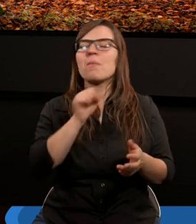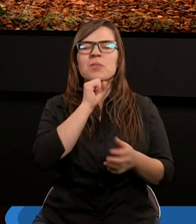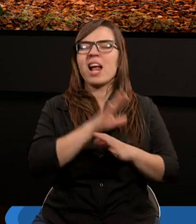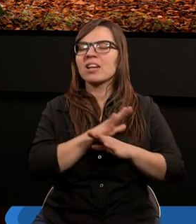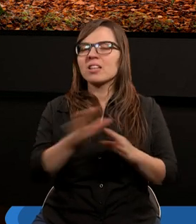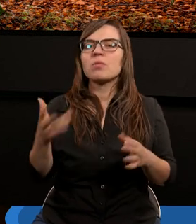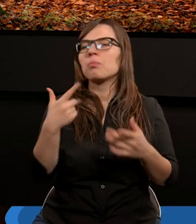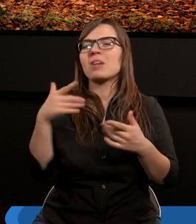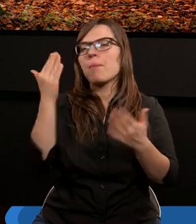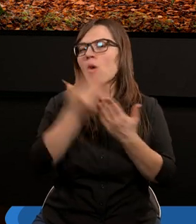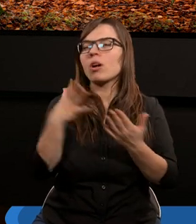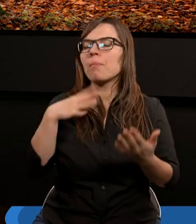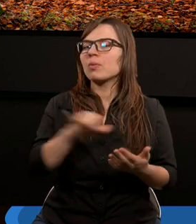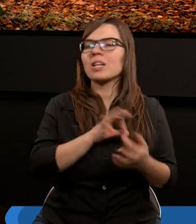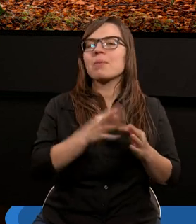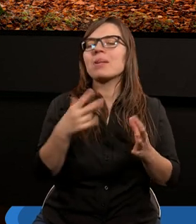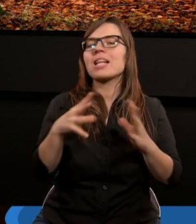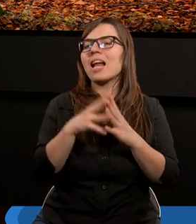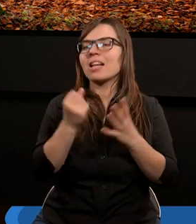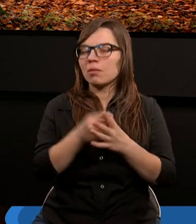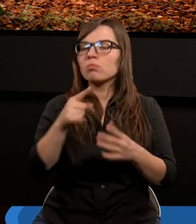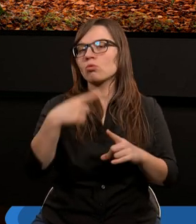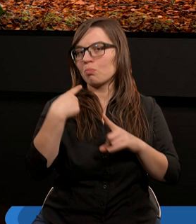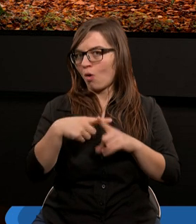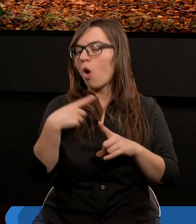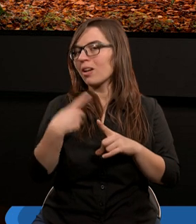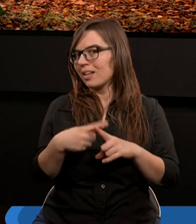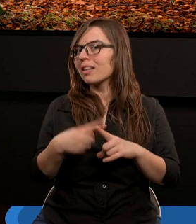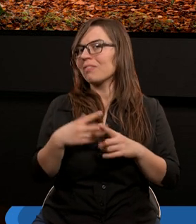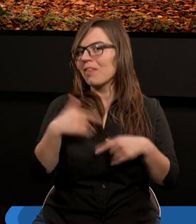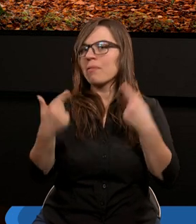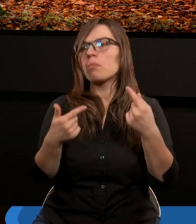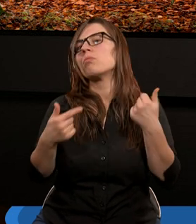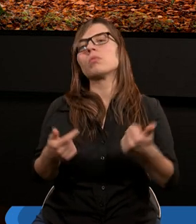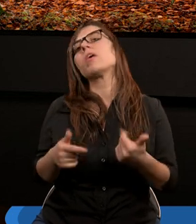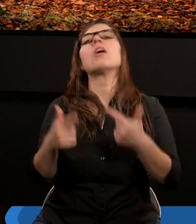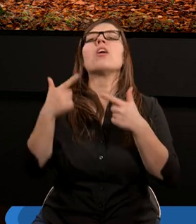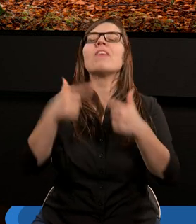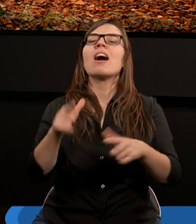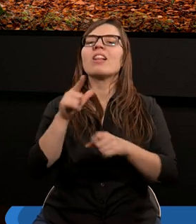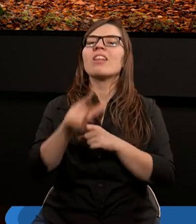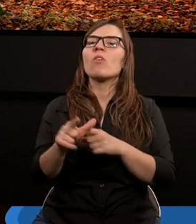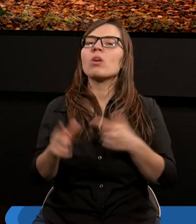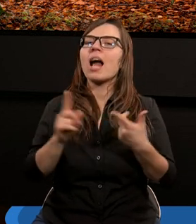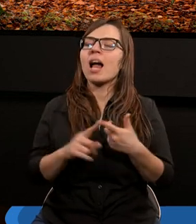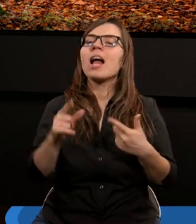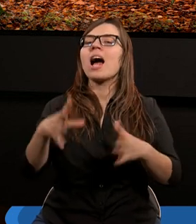grzech? Przenigdy. Przecież nie poznałbym grzechu, gdyby nie zakon. Czyli pozytywnie się wypowiada. Wierszu dwunastym.